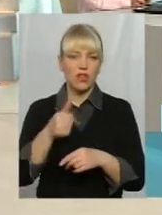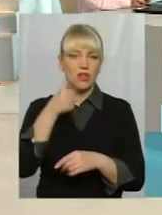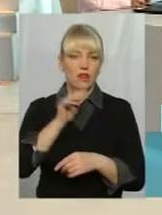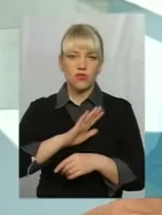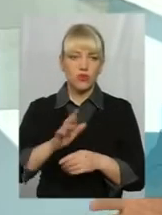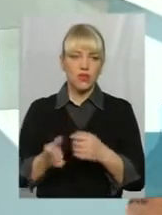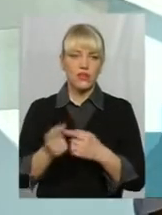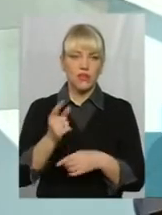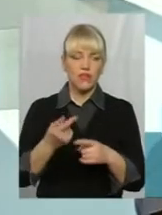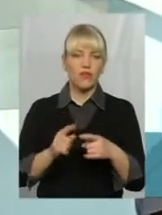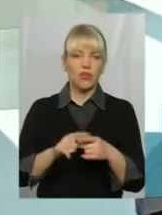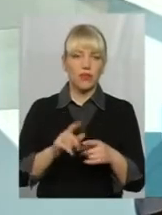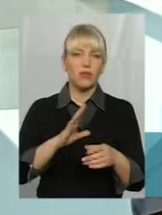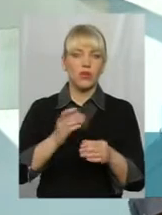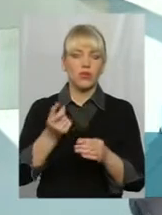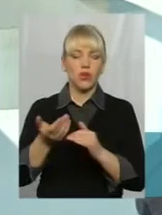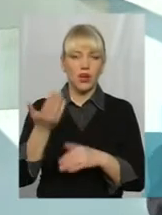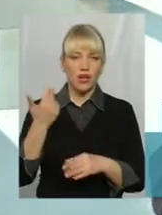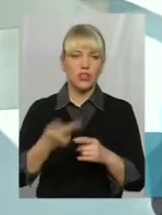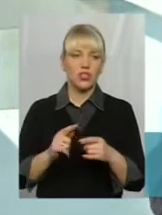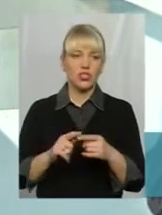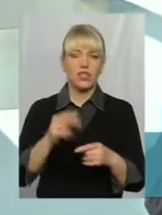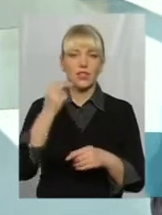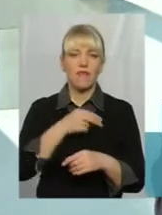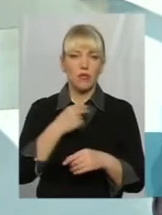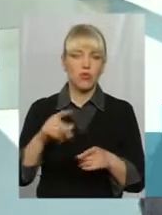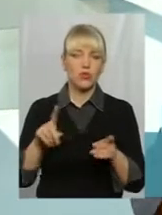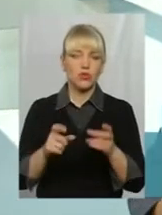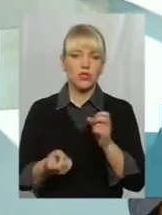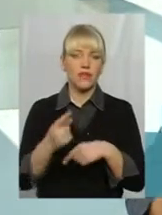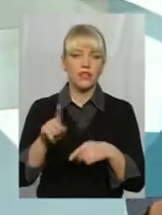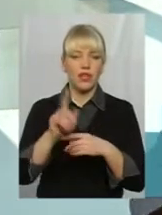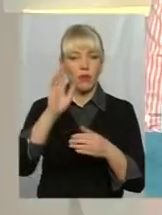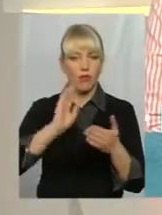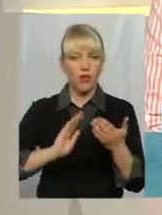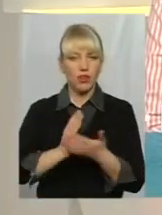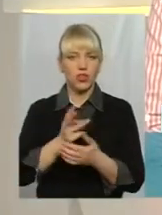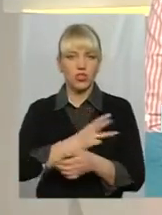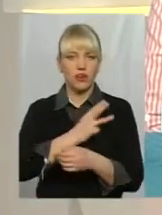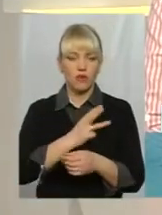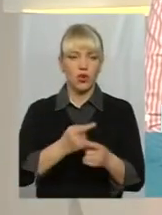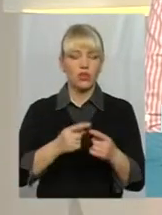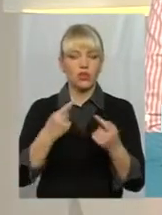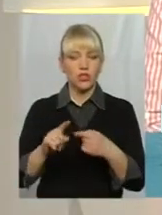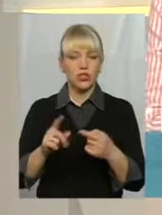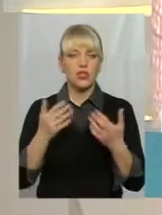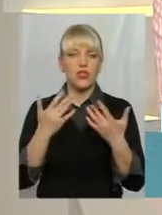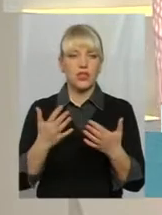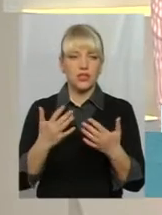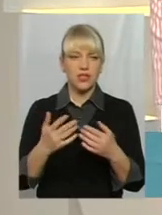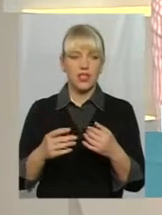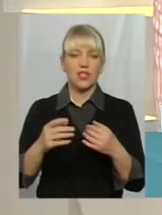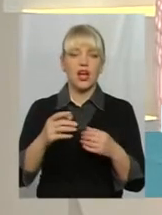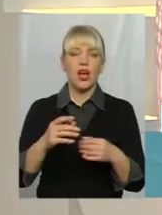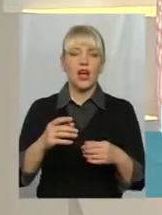трохи раніше. Ну, слава Богу, що зараз з'явилася така політична воля. Тут інше, наскільки громади готові розпорядитися даже цими землями,